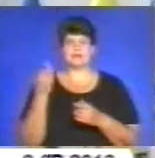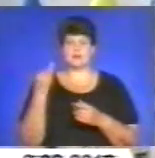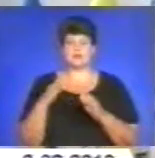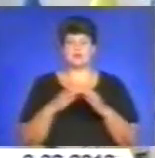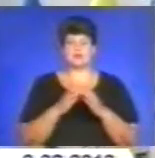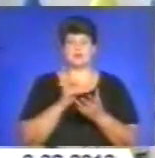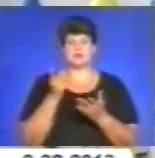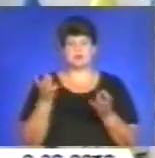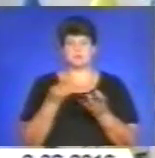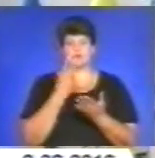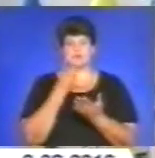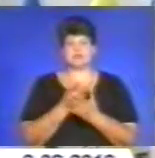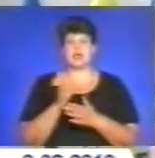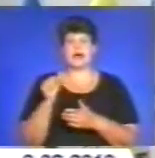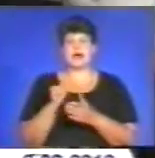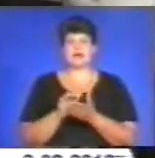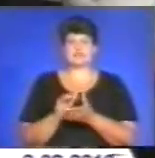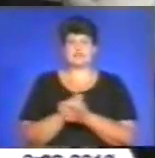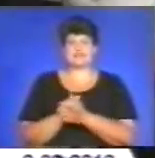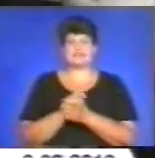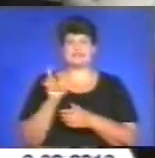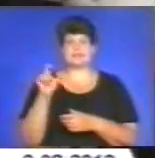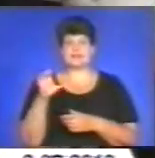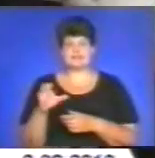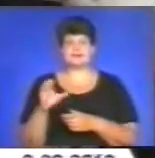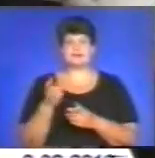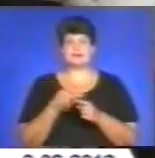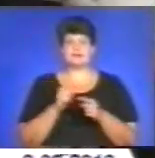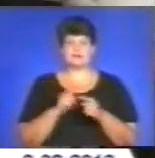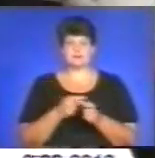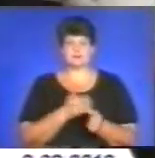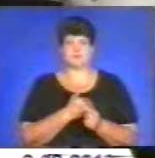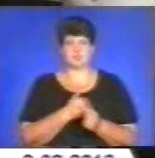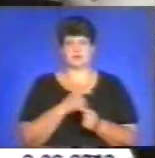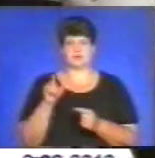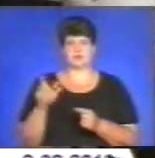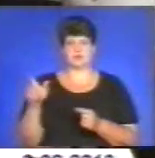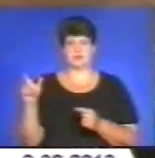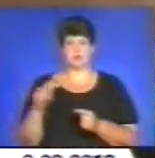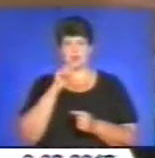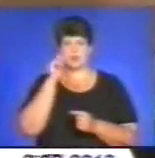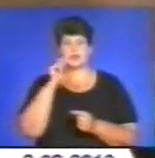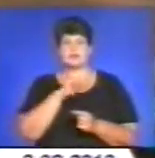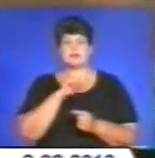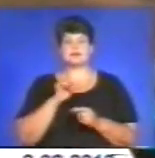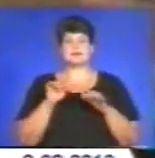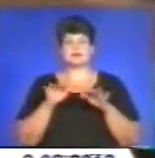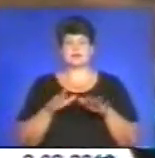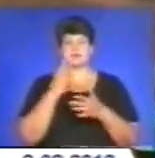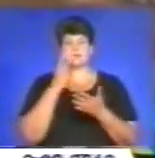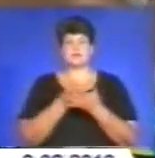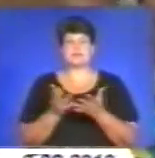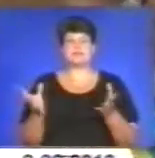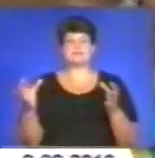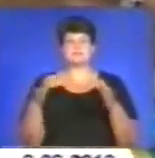європейцям, що асоціація з ЄС – це не забаганка влади чи опозиції, а бажання громадян України. Захід передбачає збір